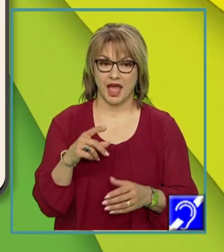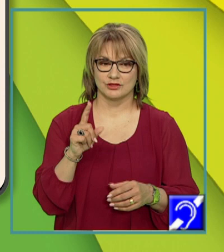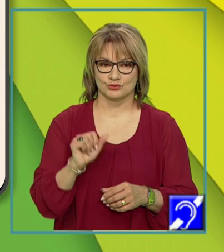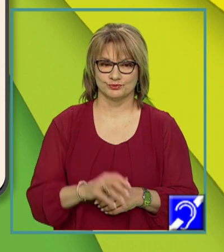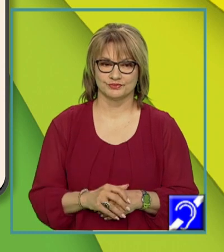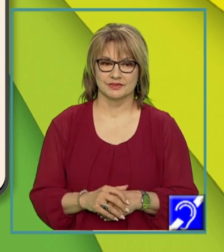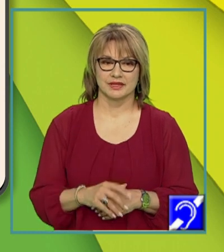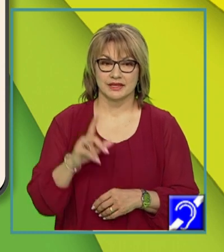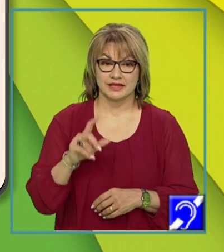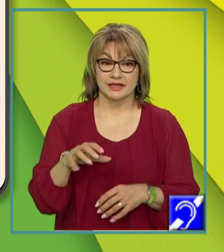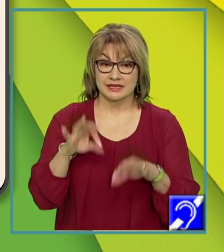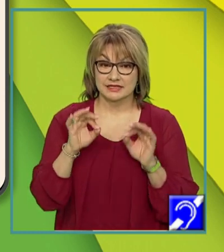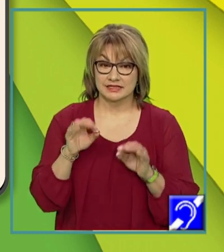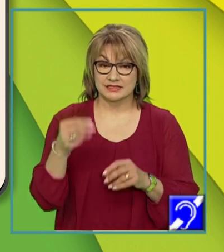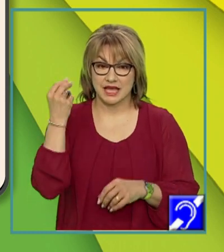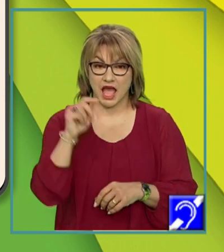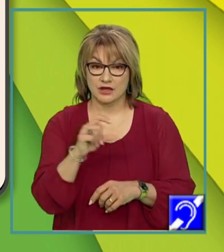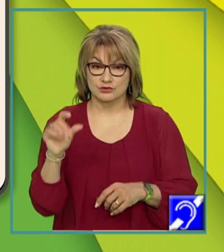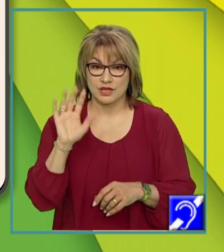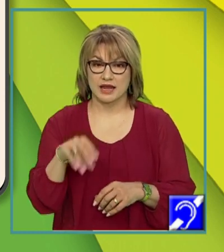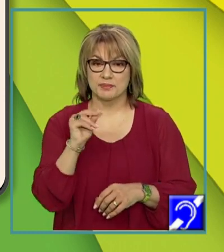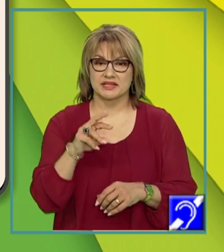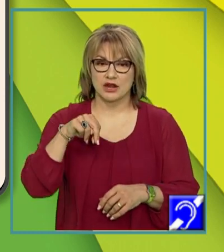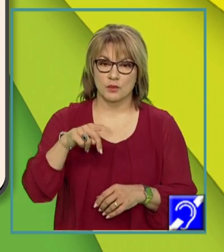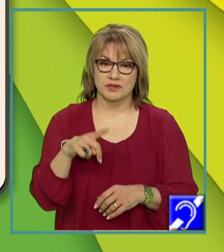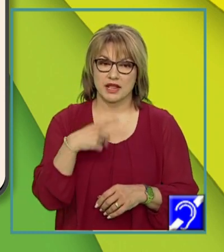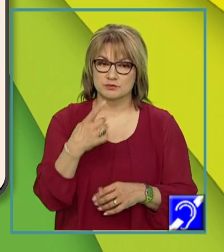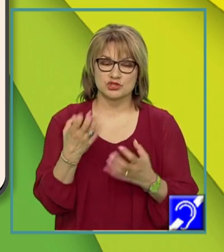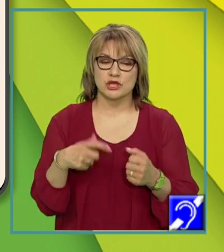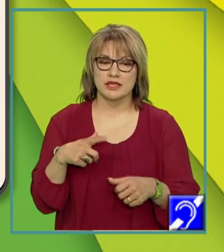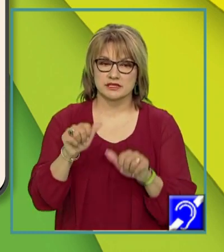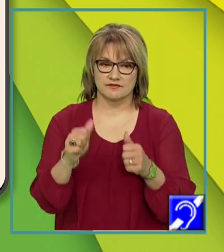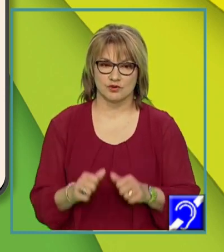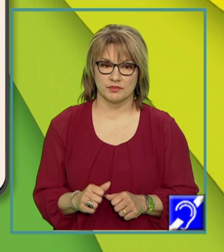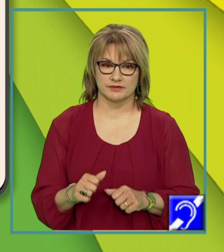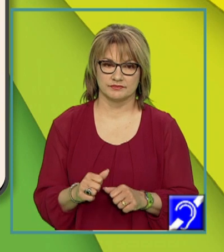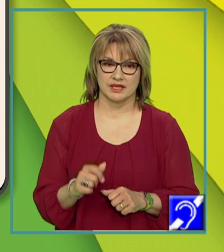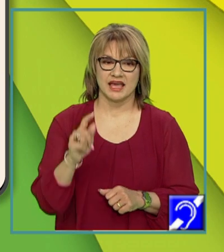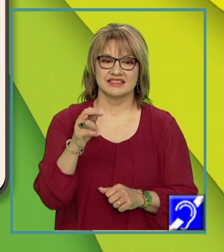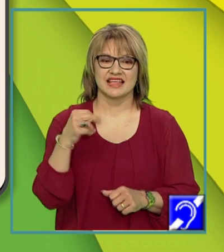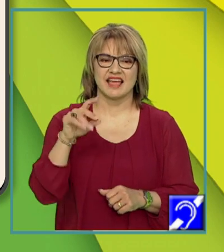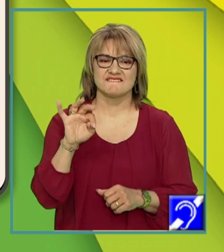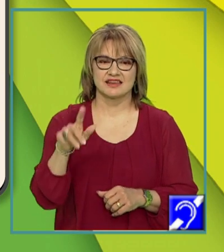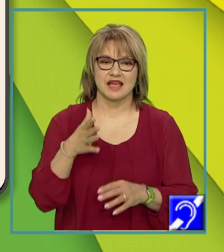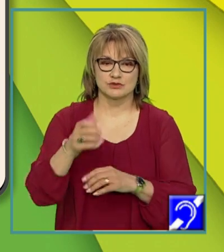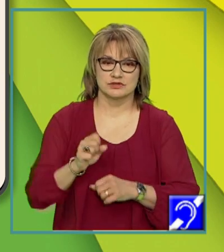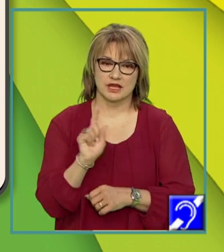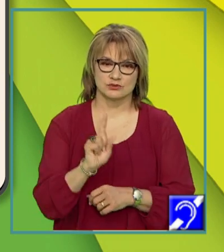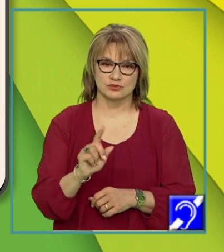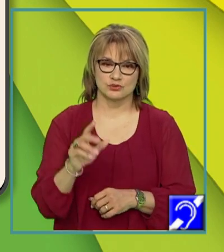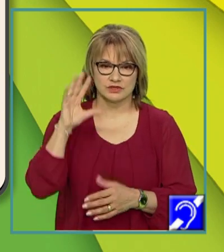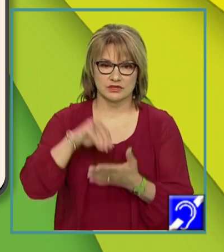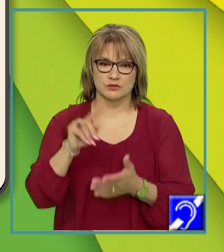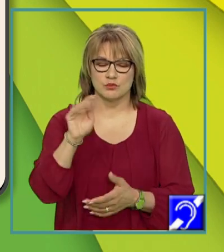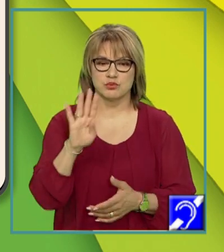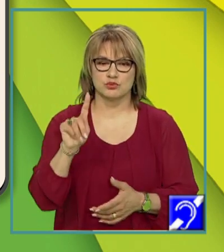predicat nominal, menționând din ce este format. Trandafirica a ajuns pop în satul lui Butucan. Deasupra patului este un tablou